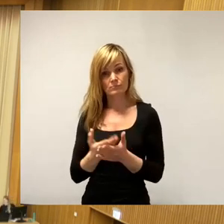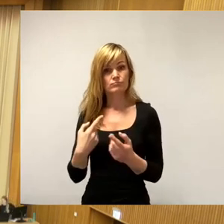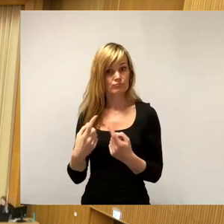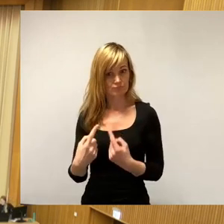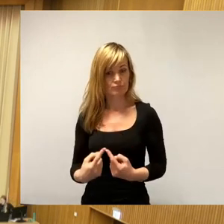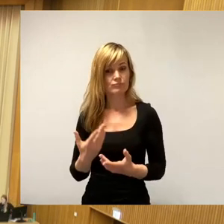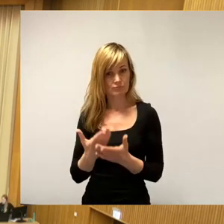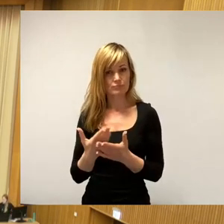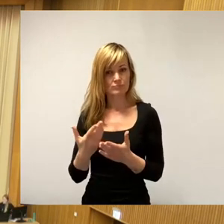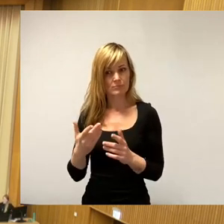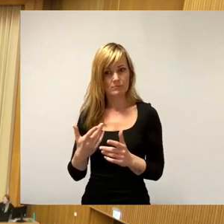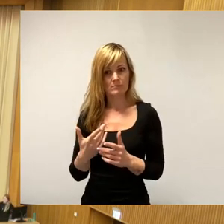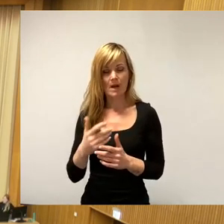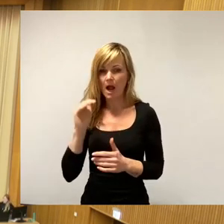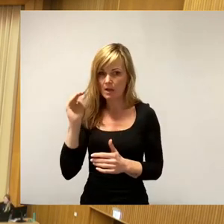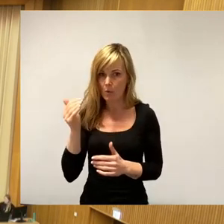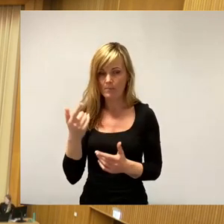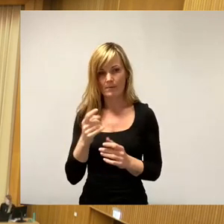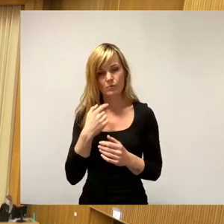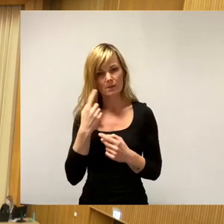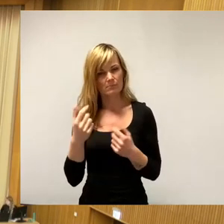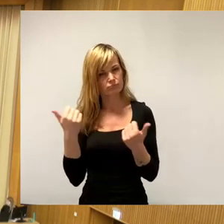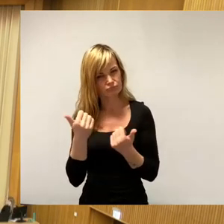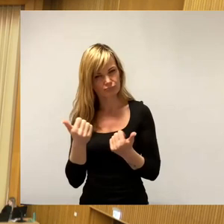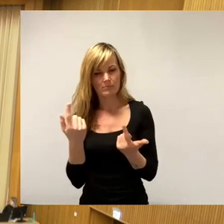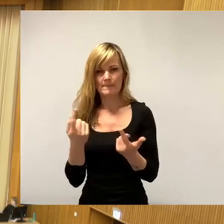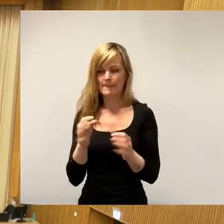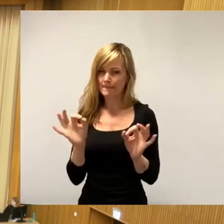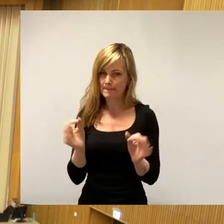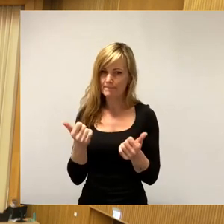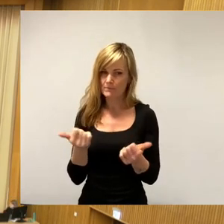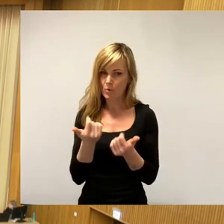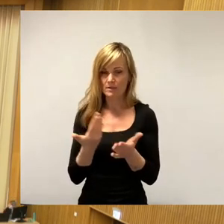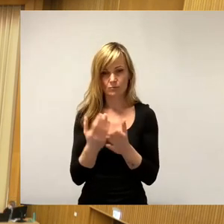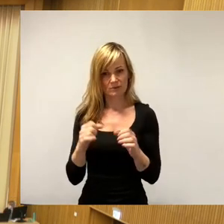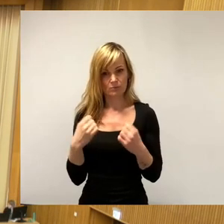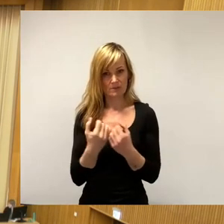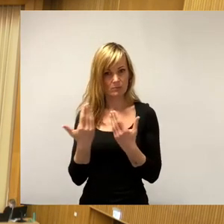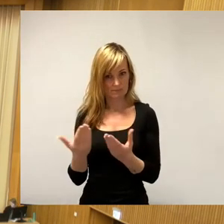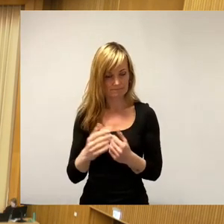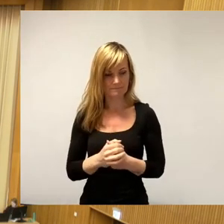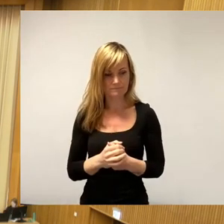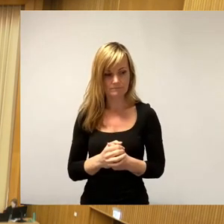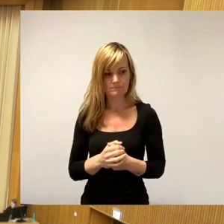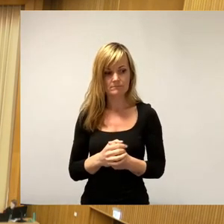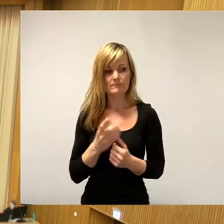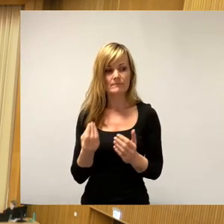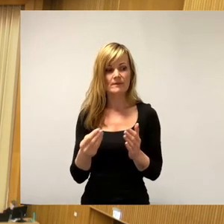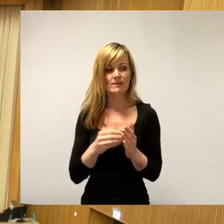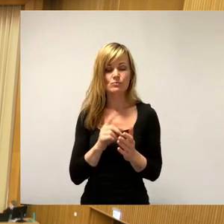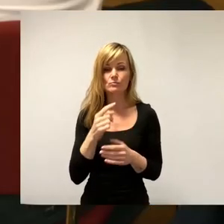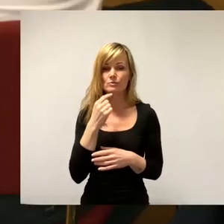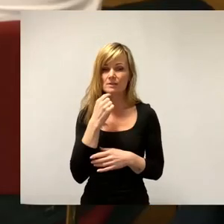ausdrücklich loben. Ein hervorragendes Umgehen mit dieser Situation. Man muss allerdings auch sagen, dass die